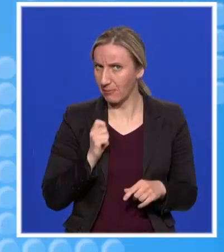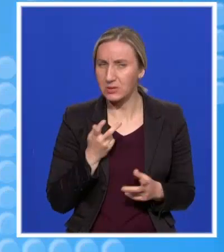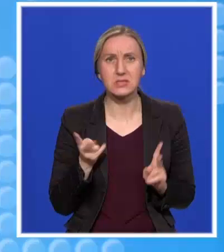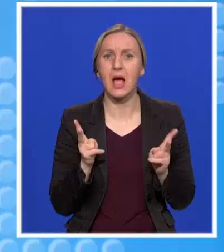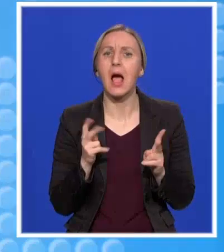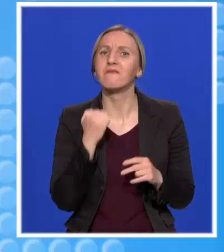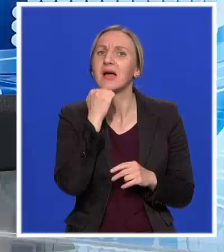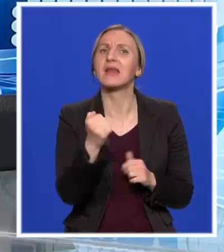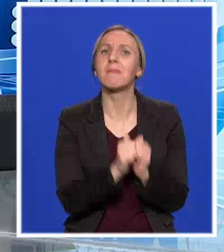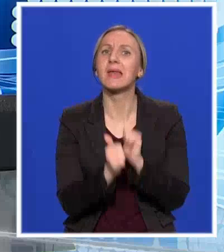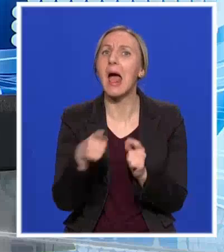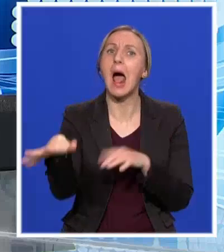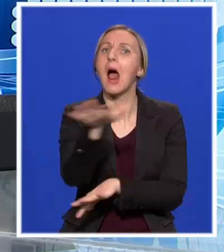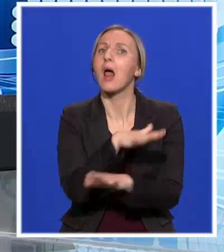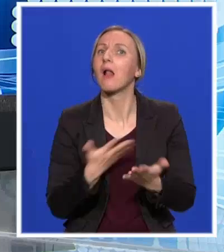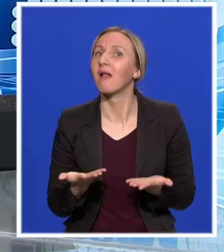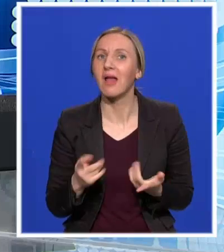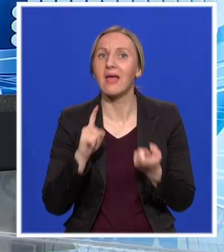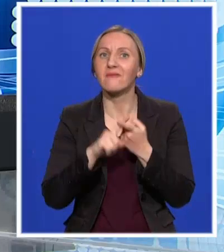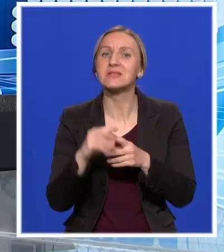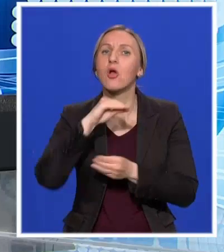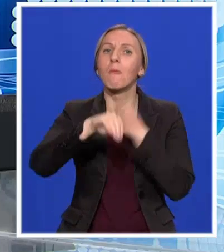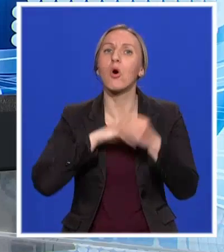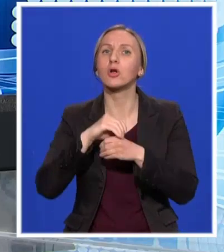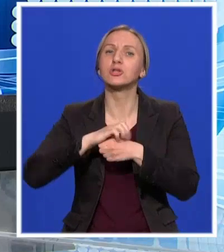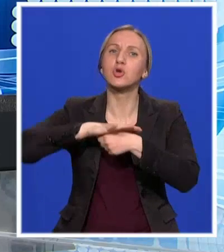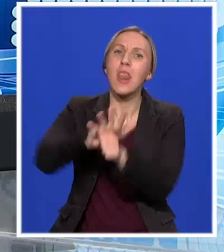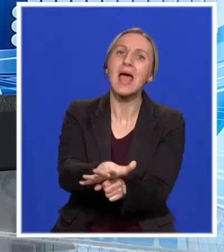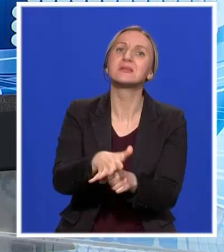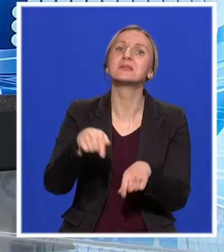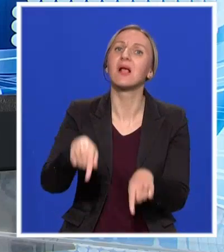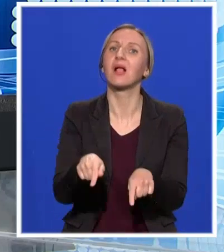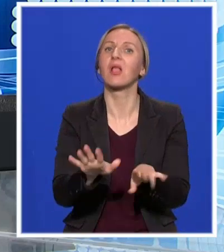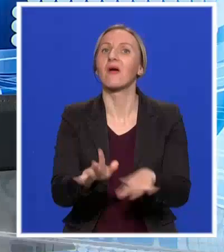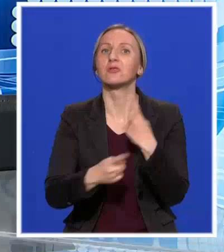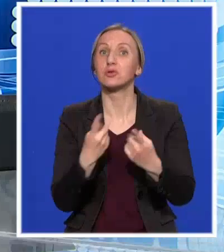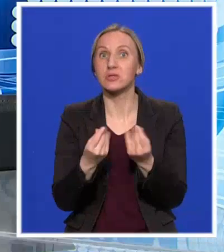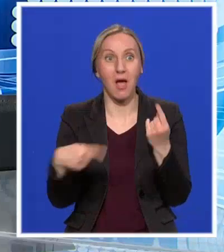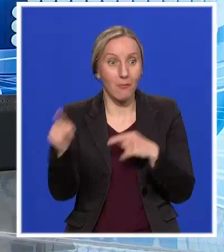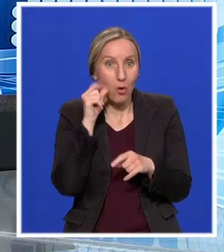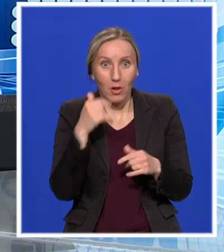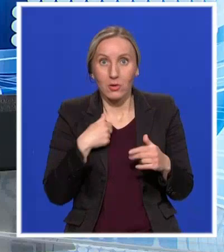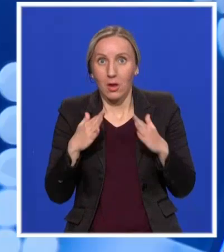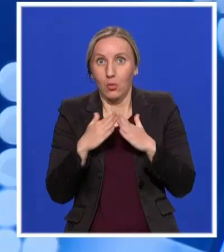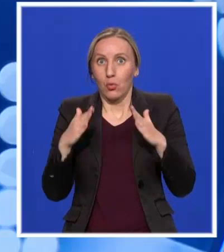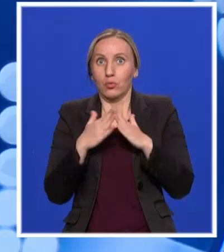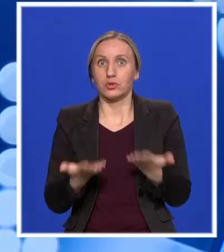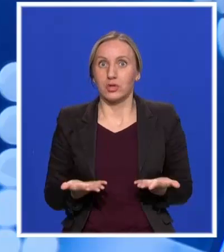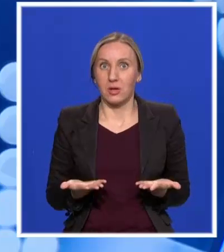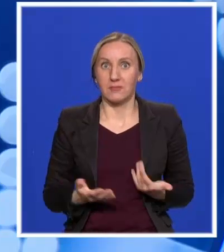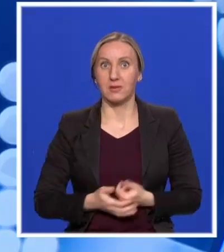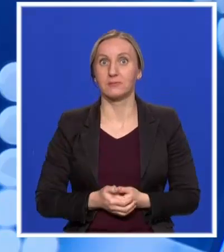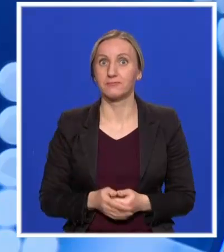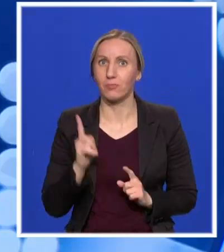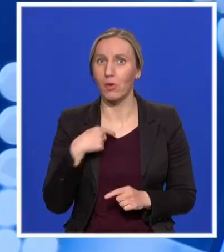stopa kriminala i kakva je situacija kad reč o porodičnom nasilju u ovoj situaciji, jer mnogi ljudi su u svojim domovima. Pre svega